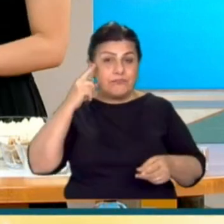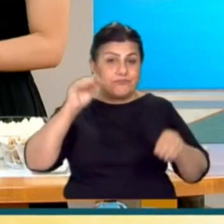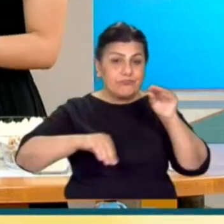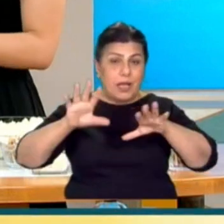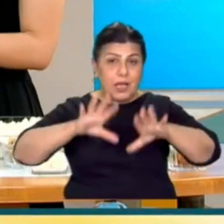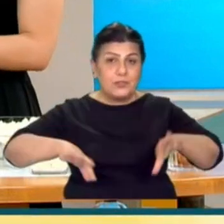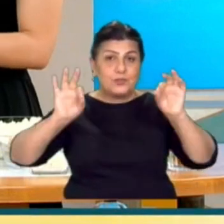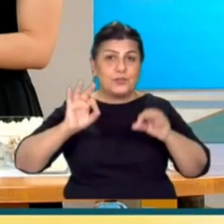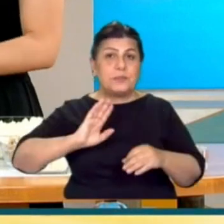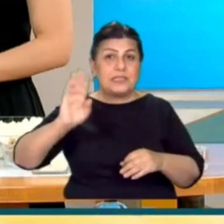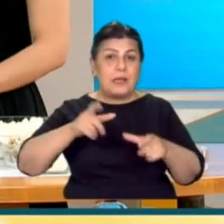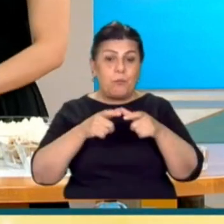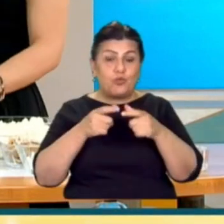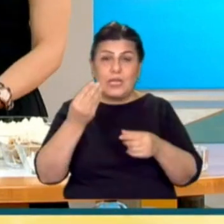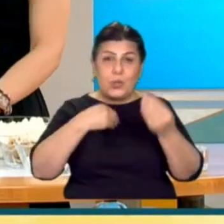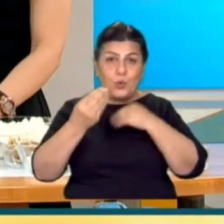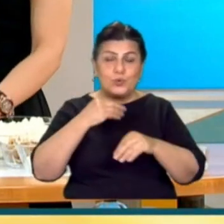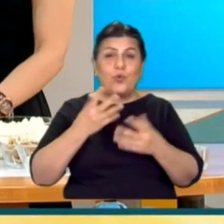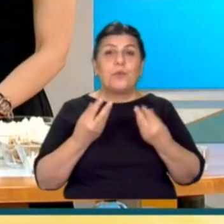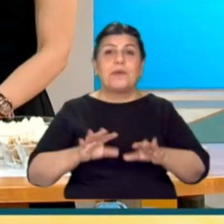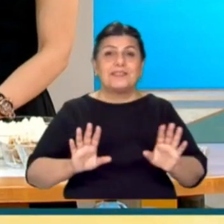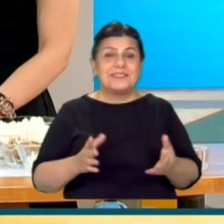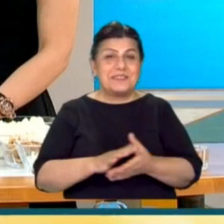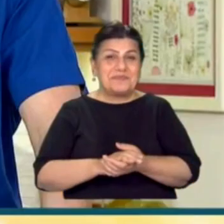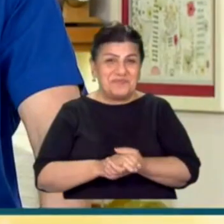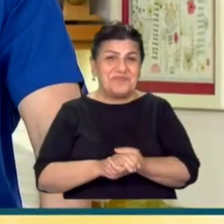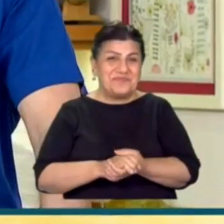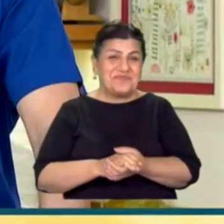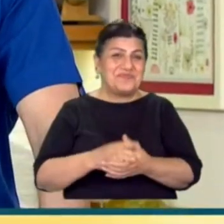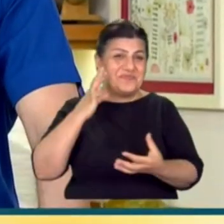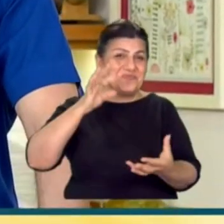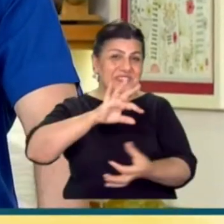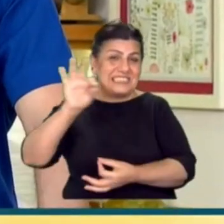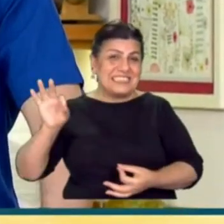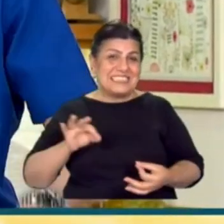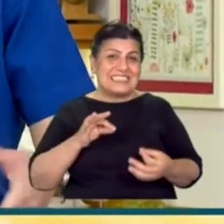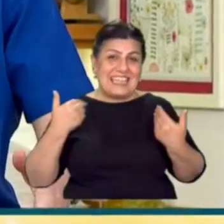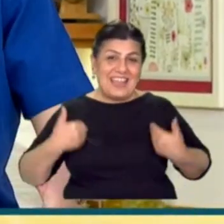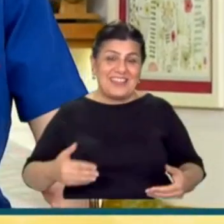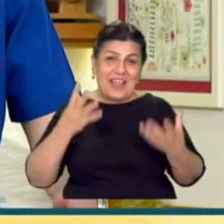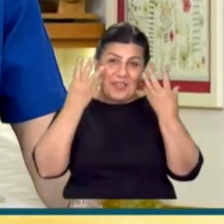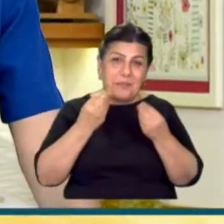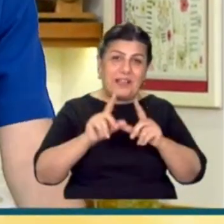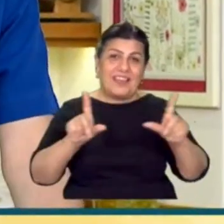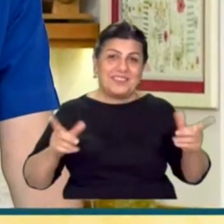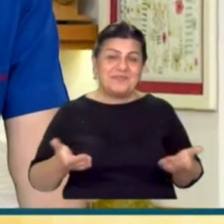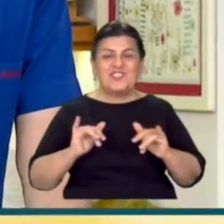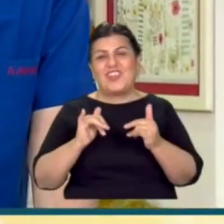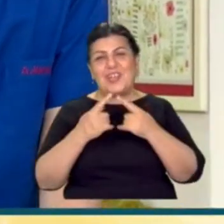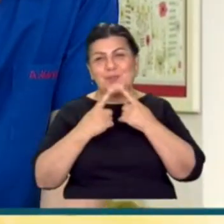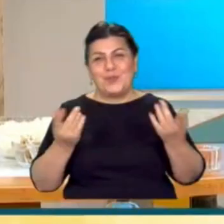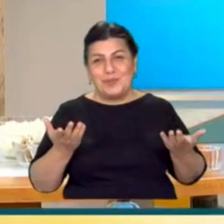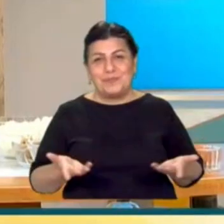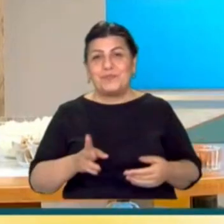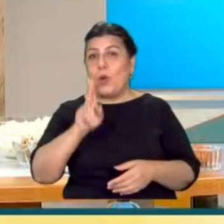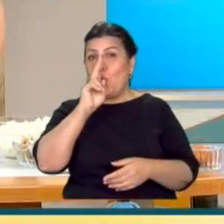Ama gidince poğaça buluyorum diyorsanız zevzel olsun. ne kadar rahat bazen değil mi? Yani insanın halinden anlamak lazım. Şak ediyorum. Evet.